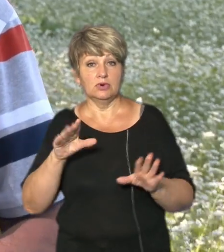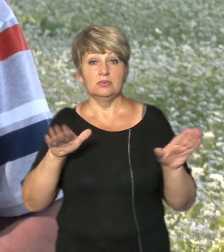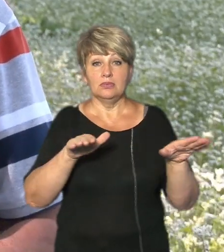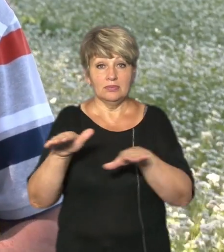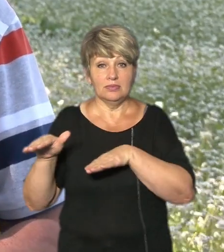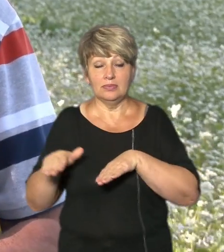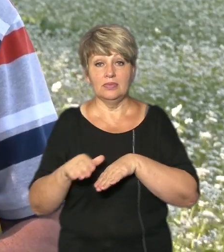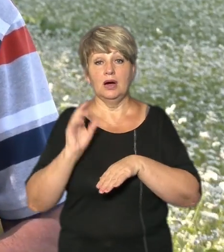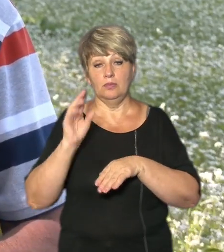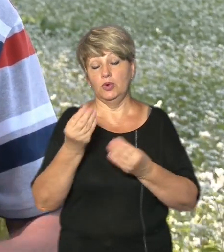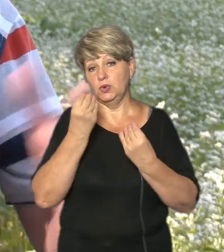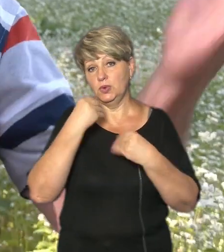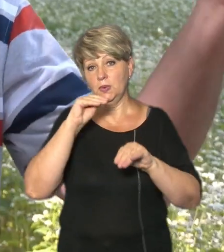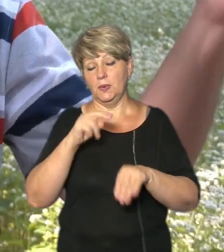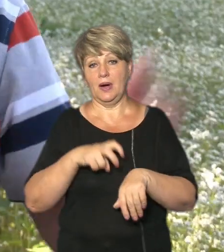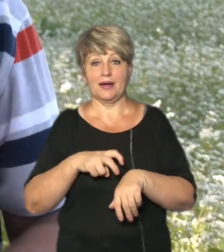запилять і буде краща гречка